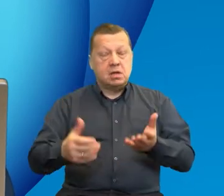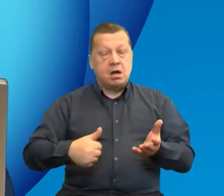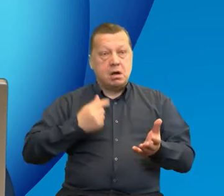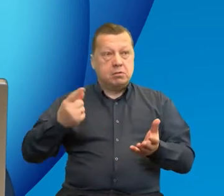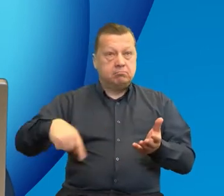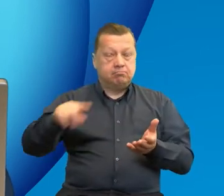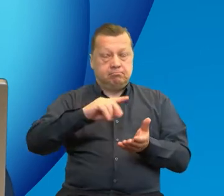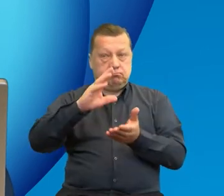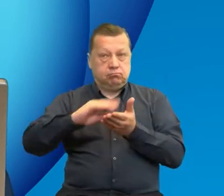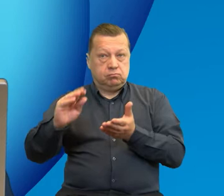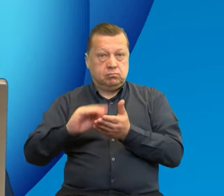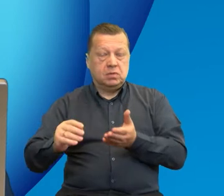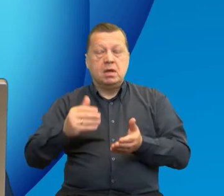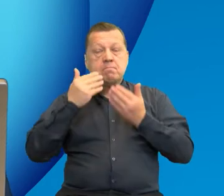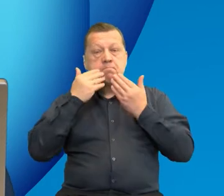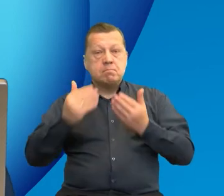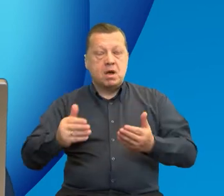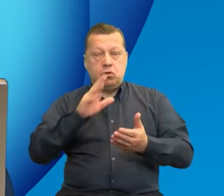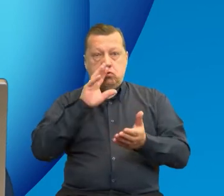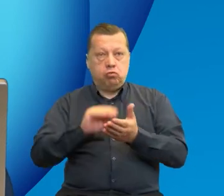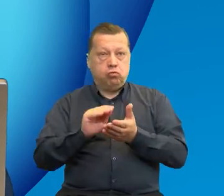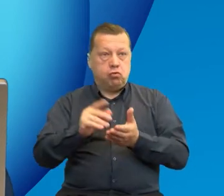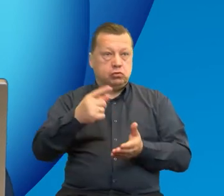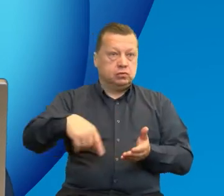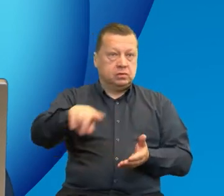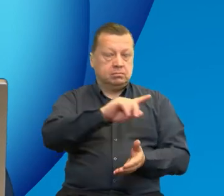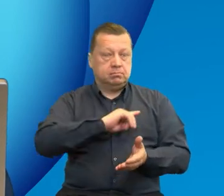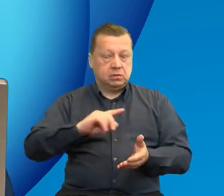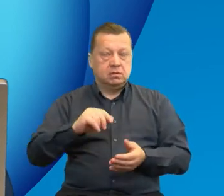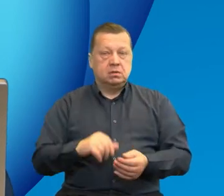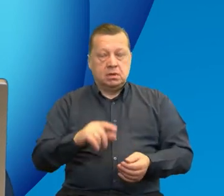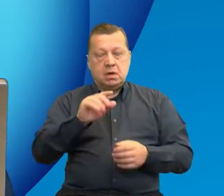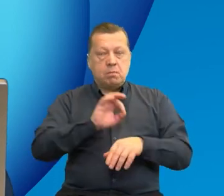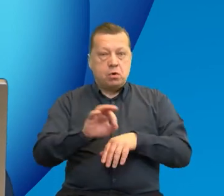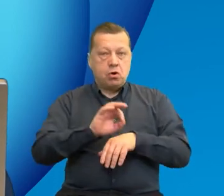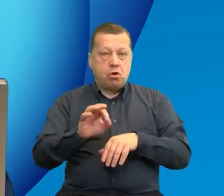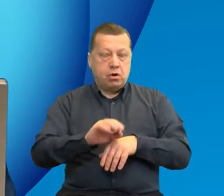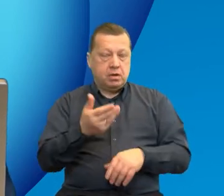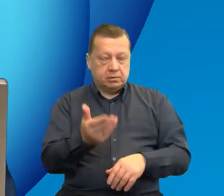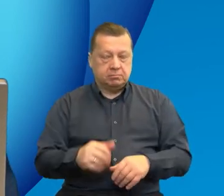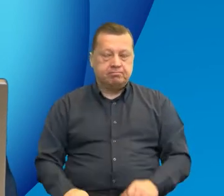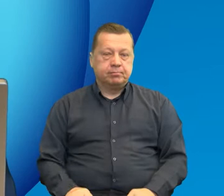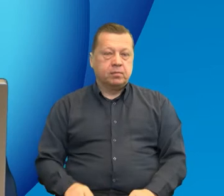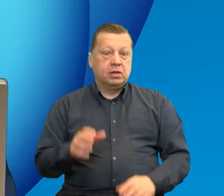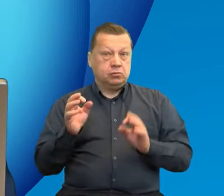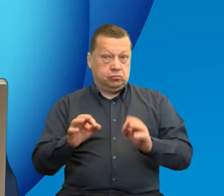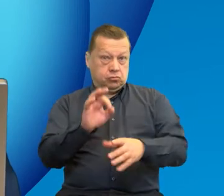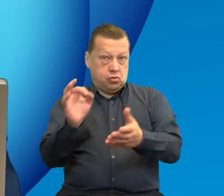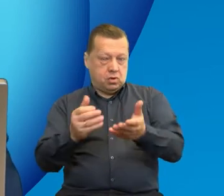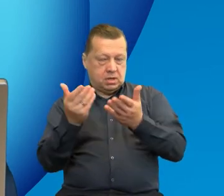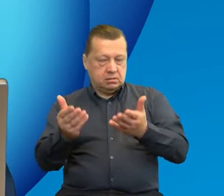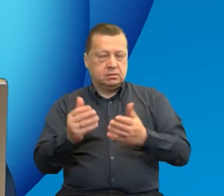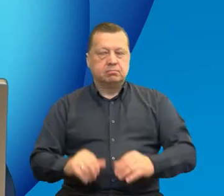bazować na doświadczeniach już realizowanych projektów. Tak jak powiedziałem, dzisiaj mamy okazję